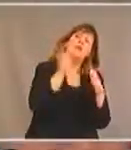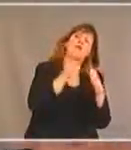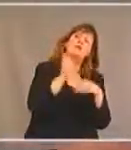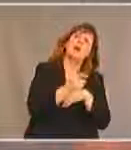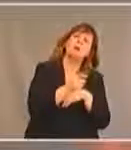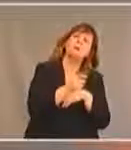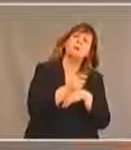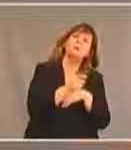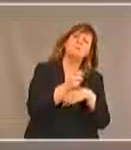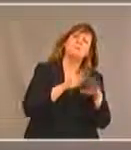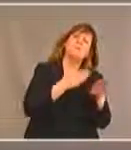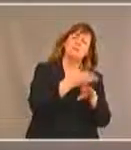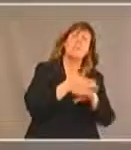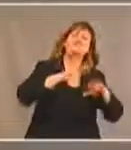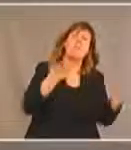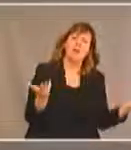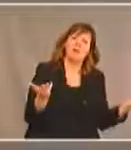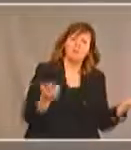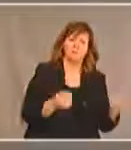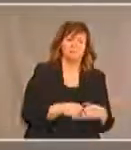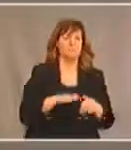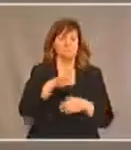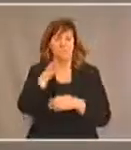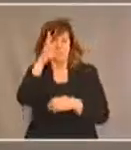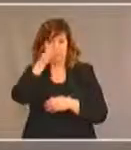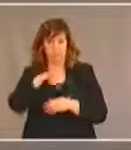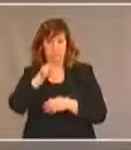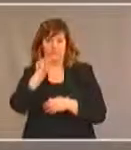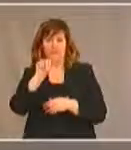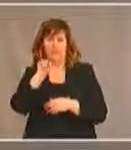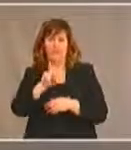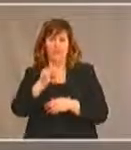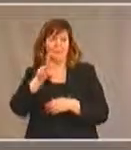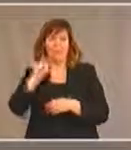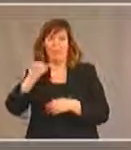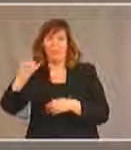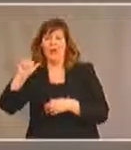en matière d'accès? et'est une question très importante.